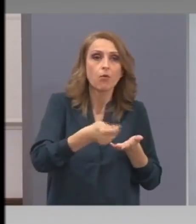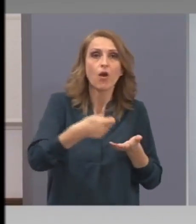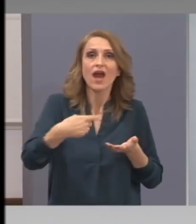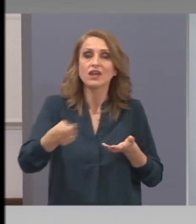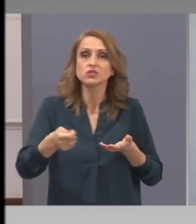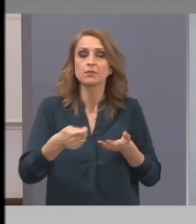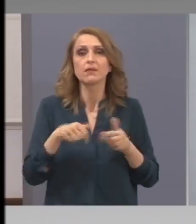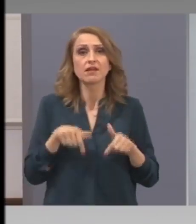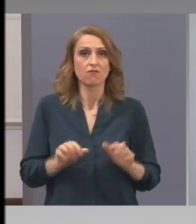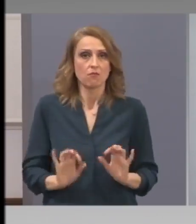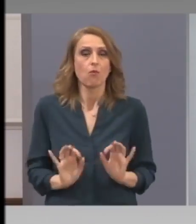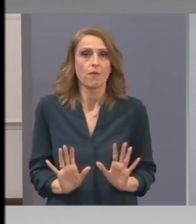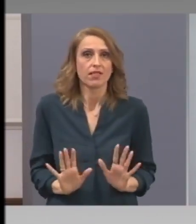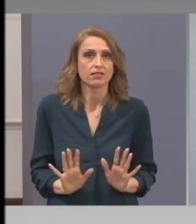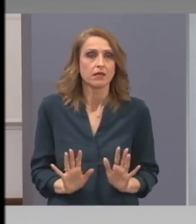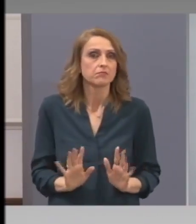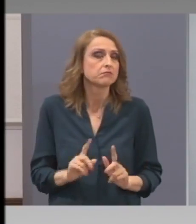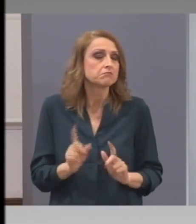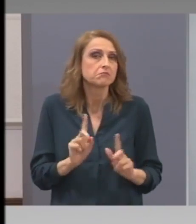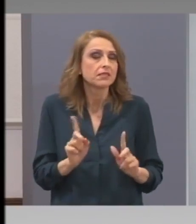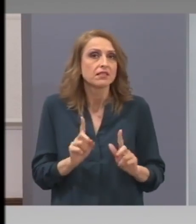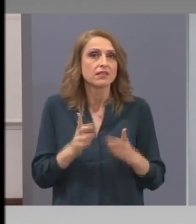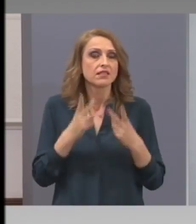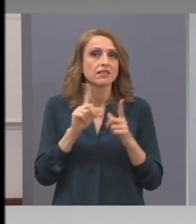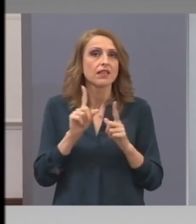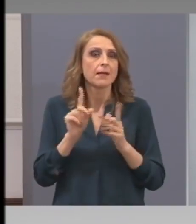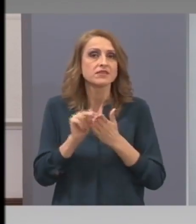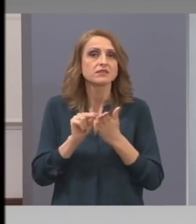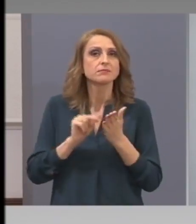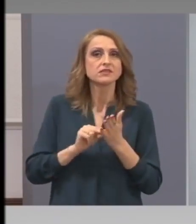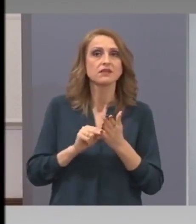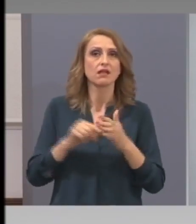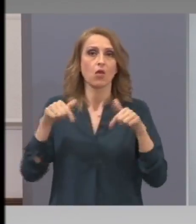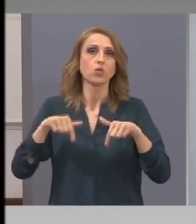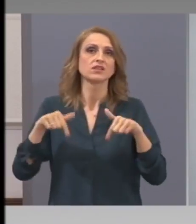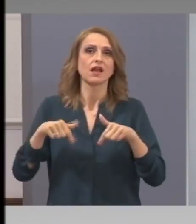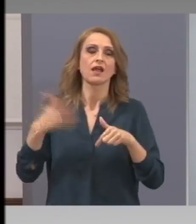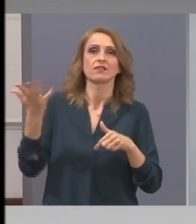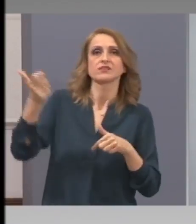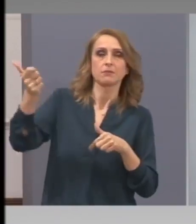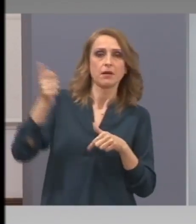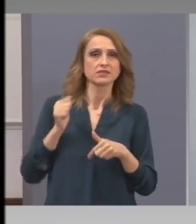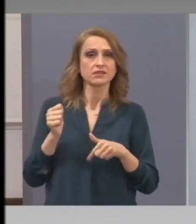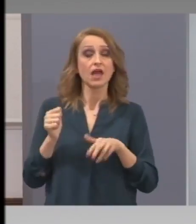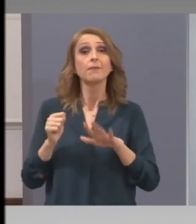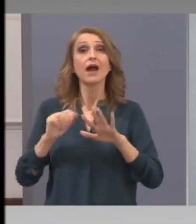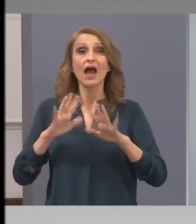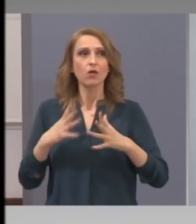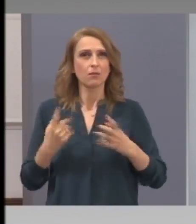За сега не виждам защо да задължавам следващото поколение. Ако се стегнеме,